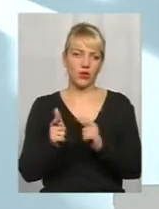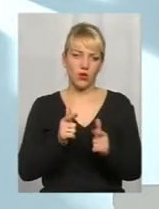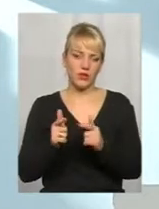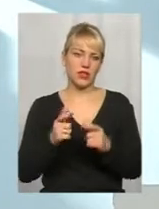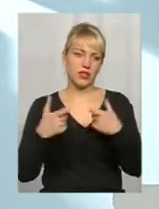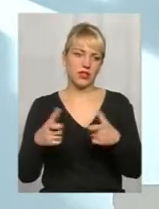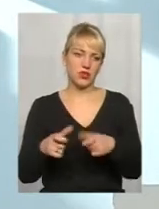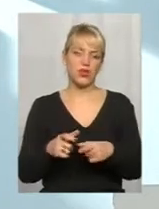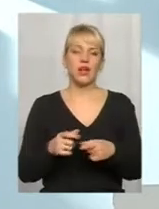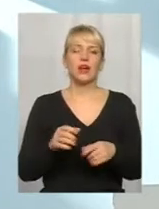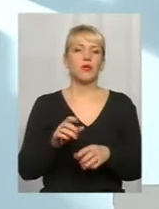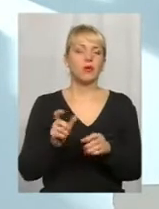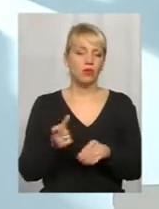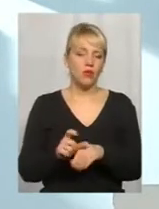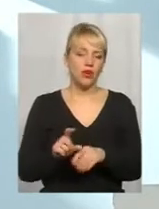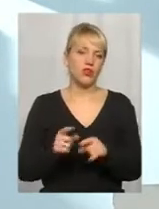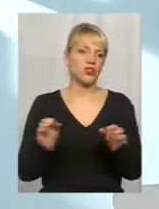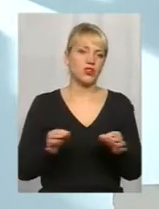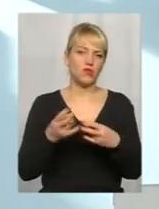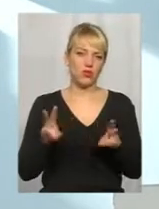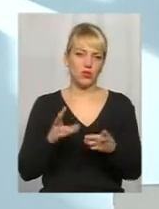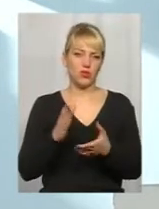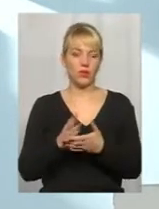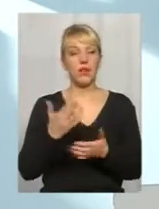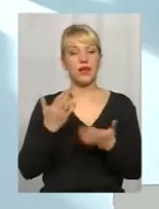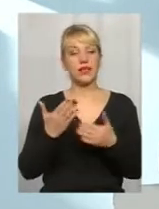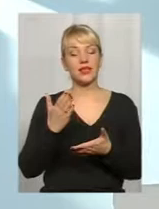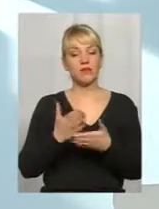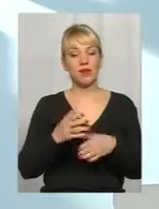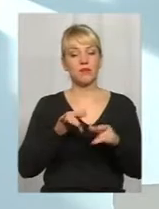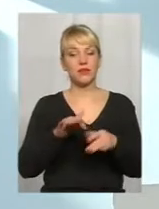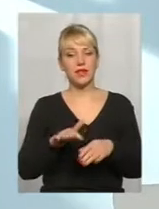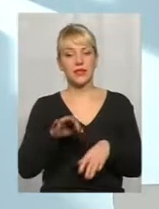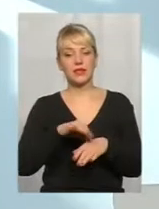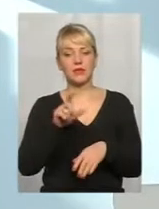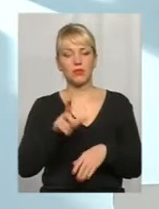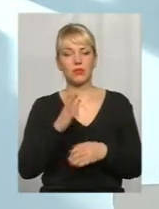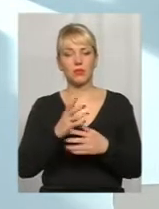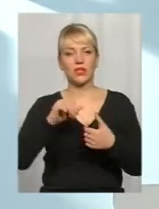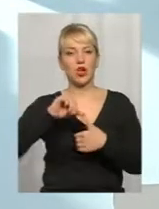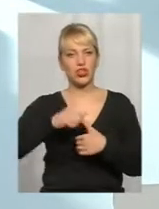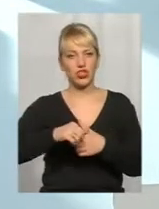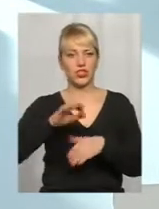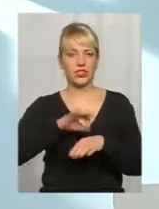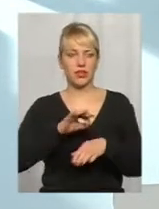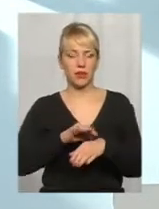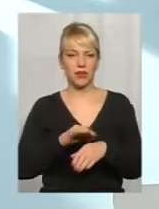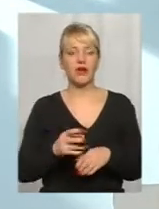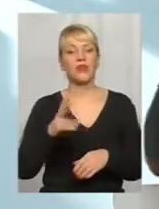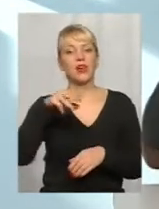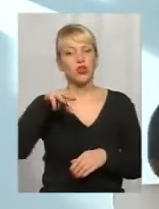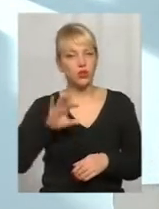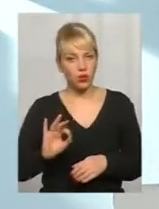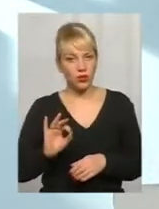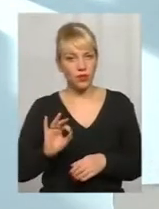для цього чоловіка нічого не треба. Якщо ми маємо дело з пациентом, який має хронічні заболівання, очаги інфекції, і так далі,